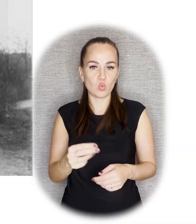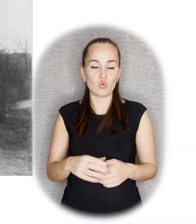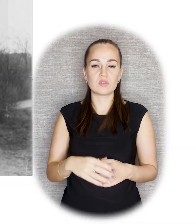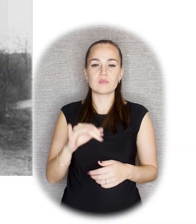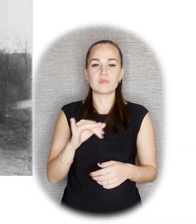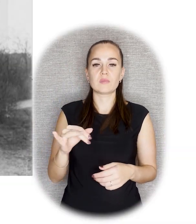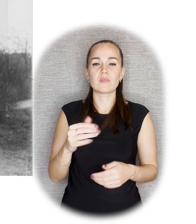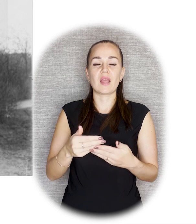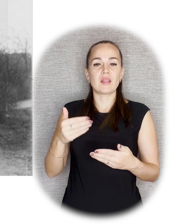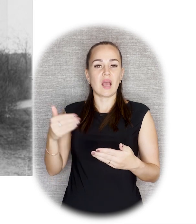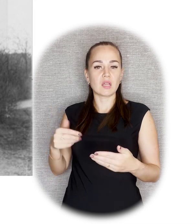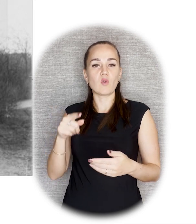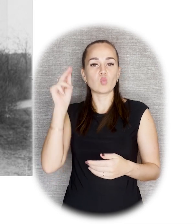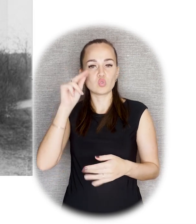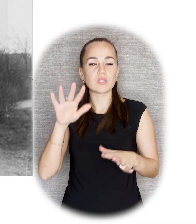до этого он учился в Казани.